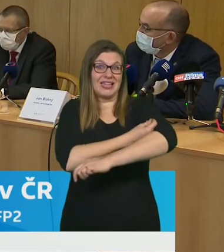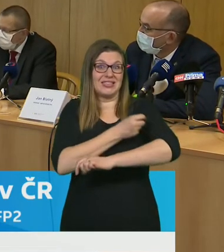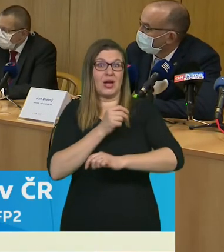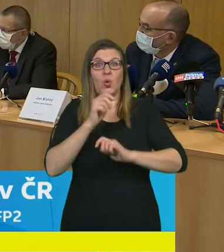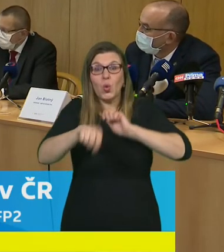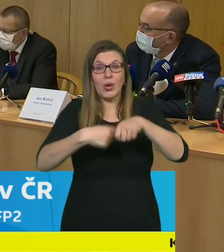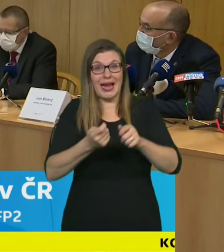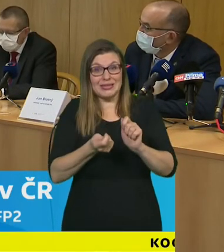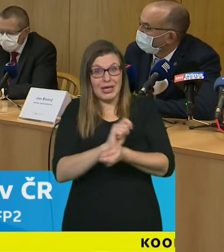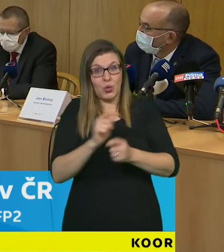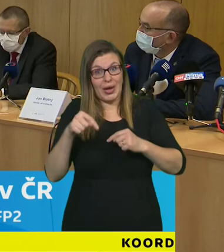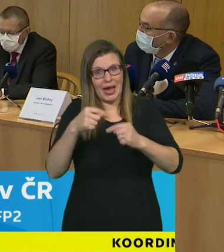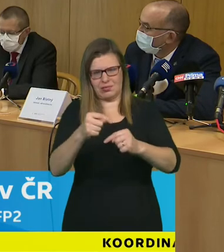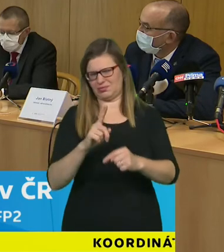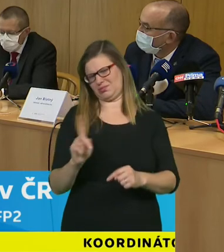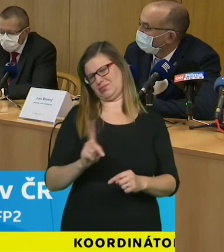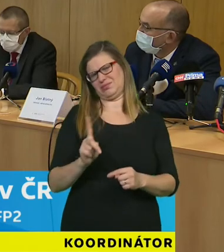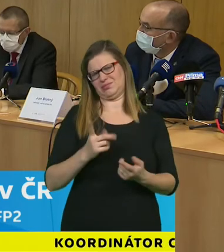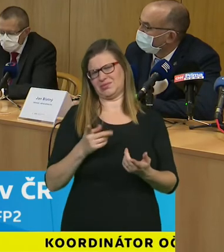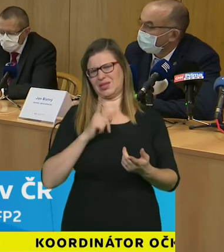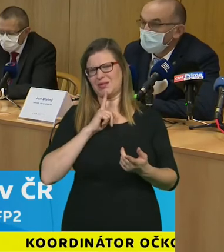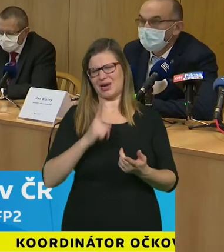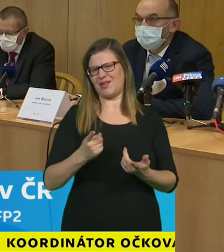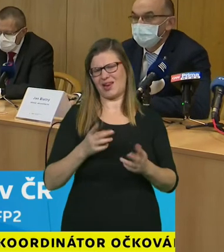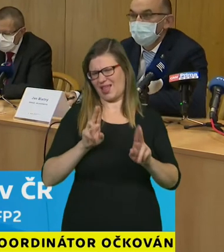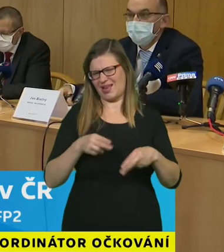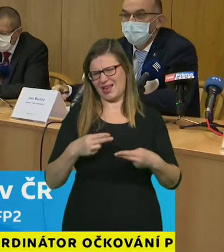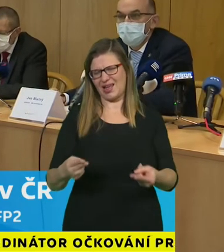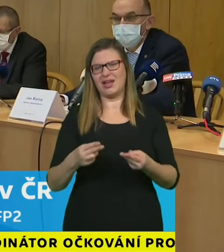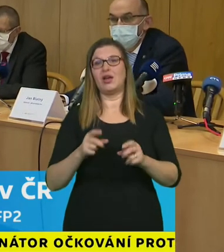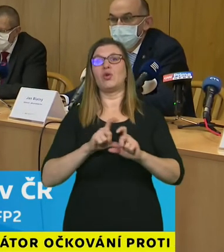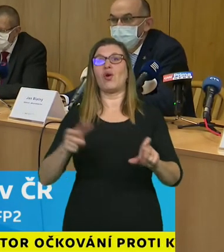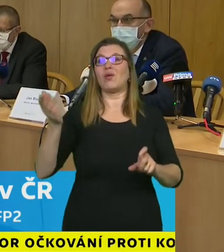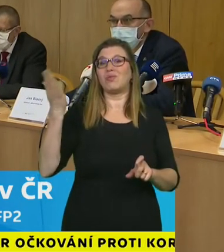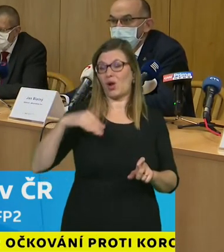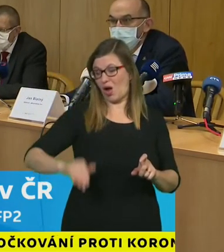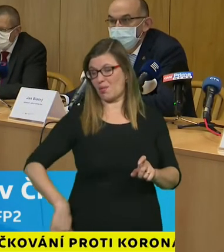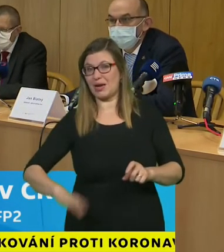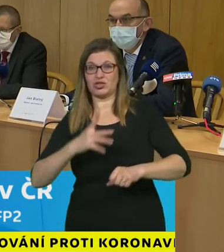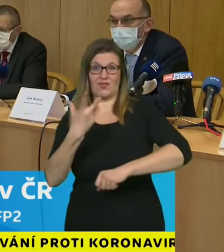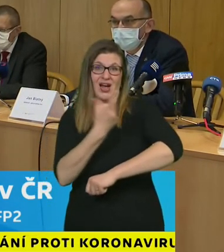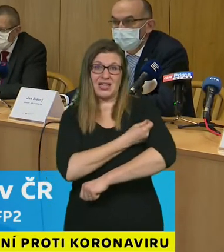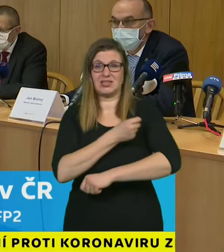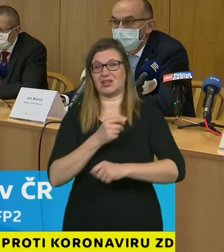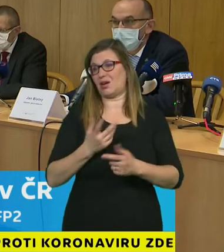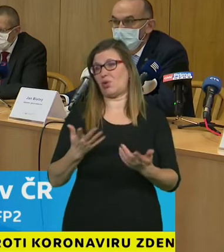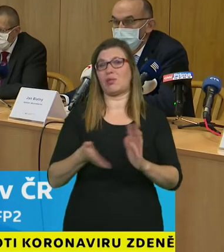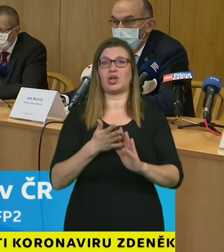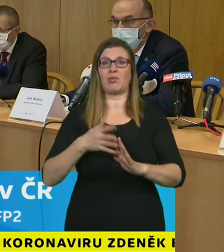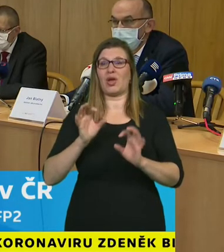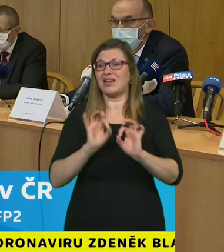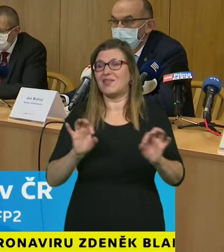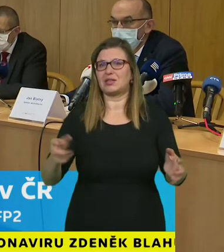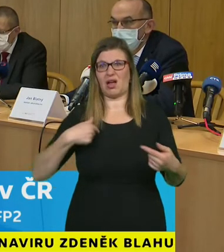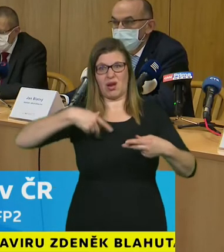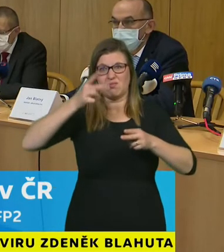genetický kód musel změnit naprosto po všem či po jakékoliv dokonce infekci mikroorganismem při infekci